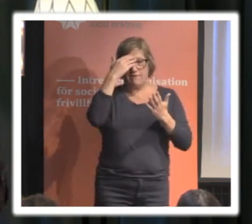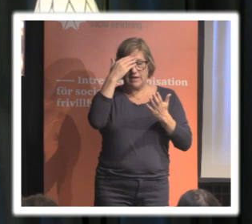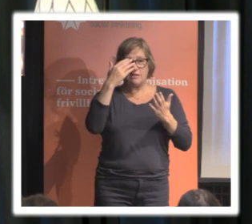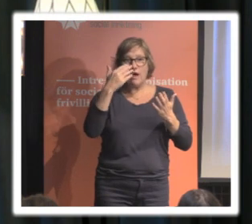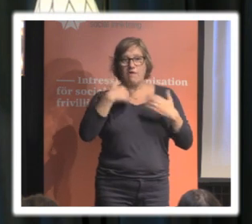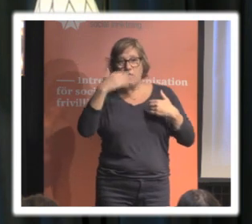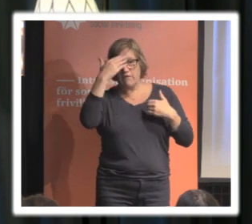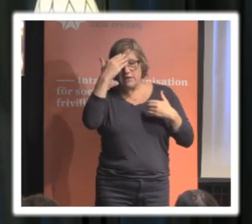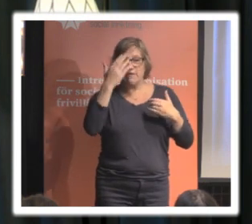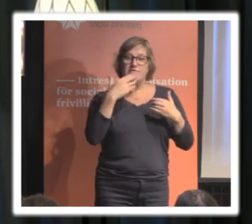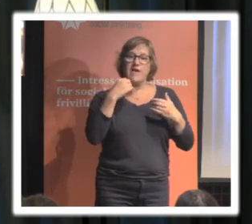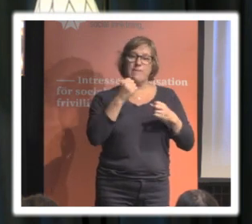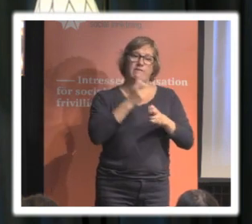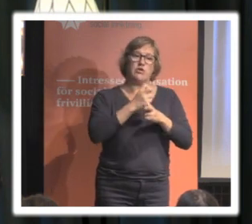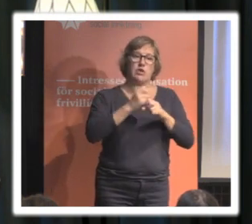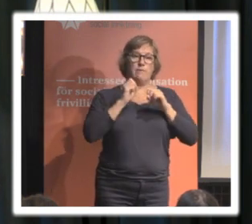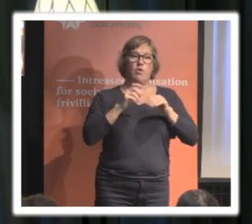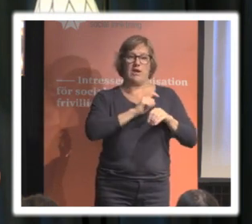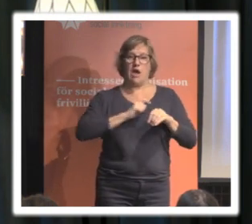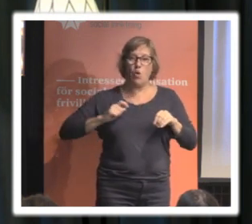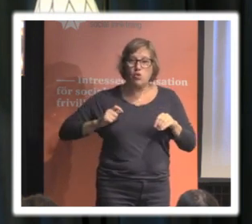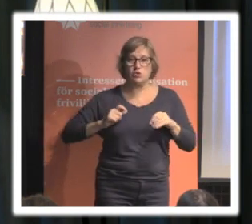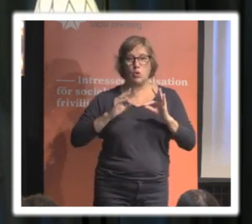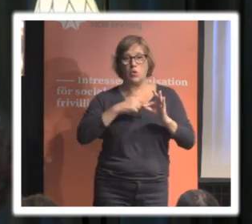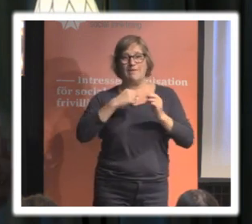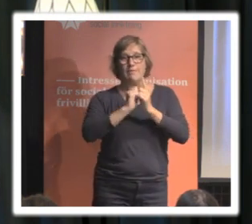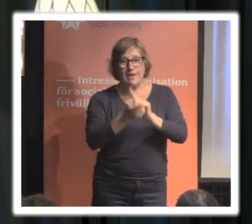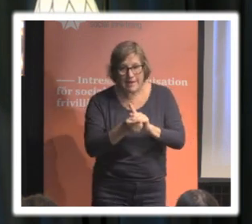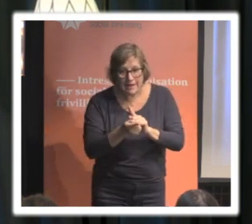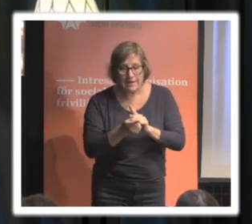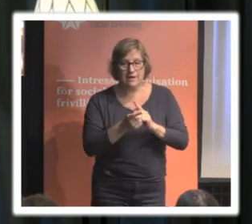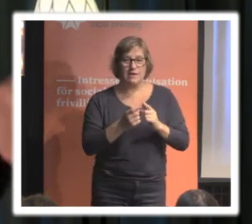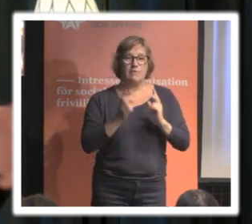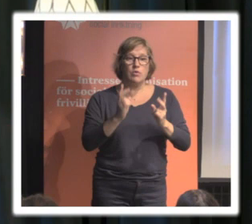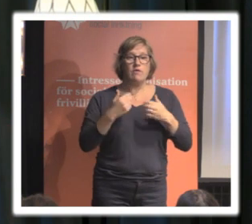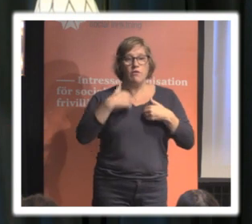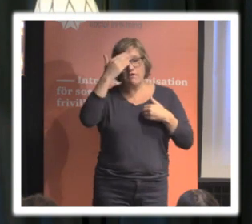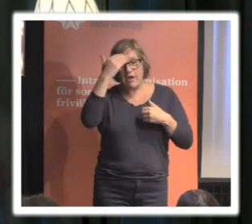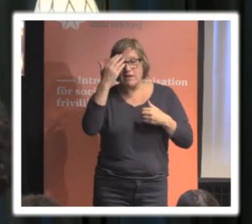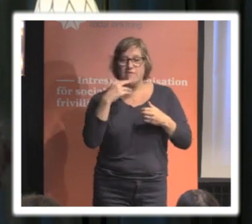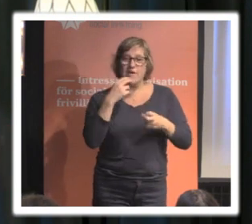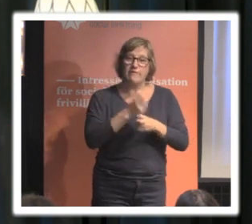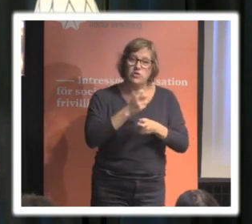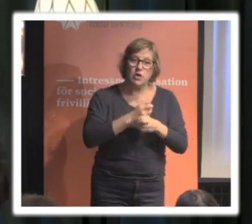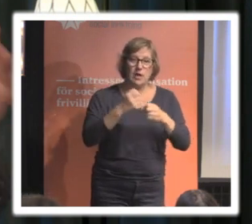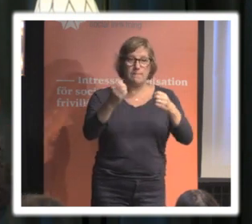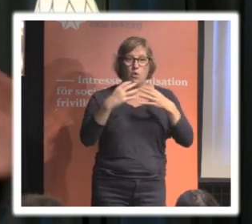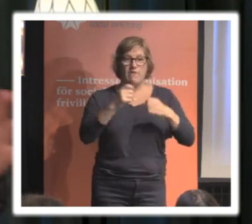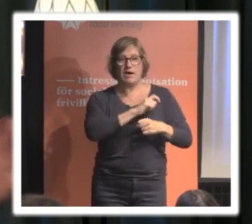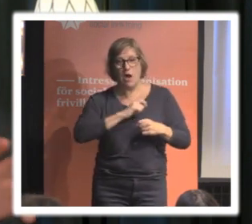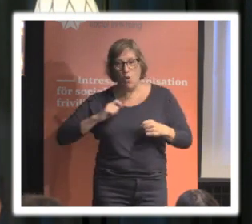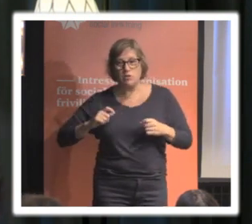vi blir. Och för att ta reda på vilka som försöker påverka oss i miljöer